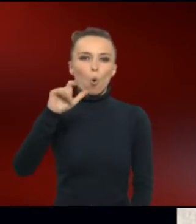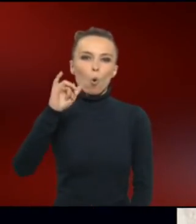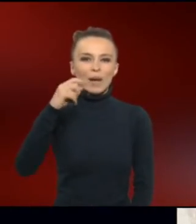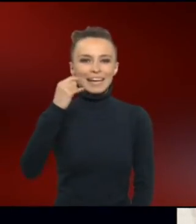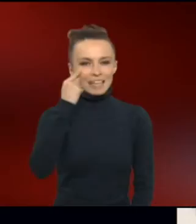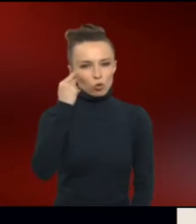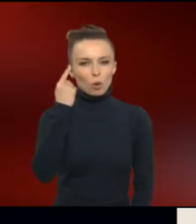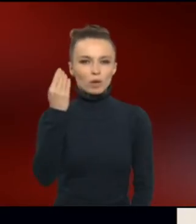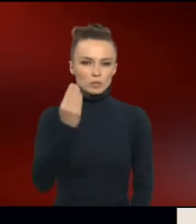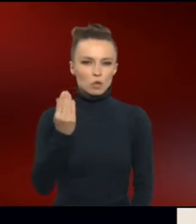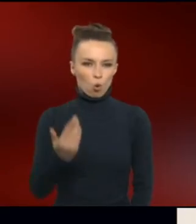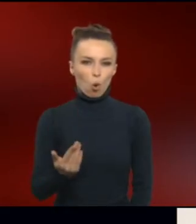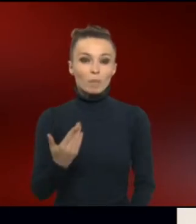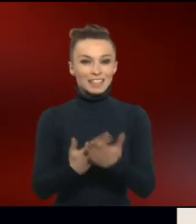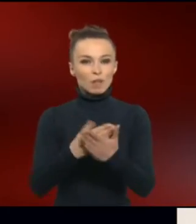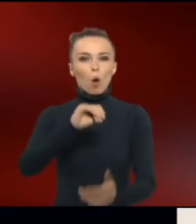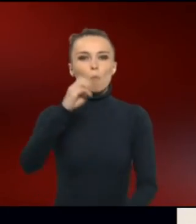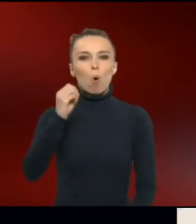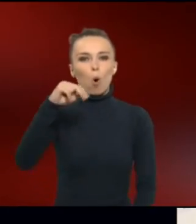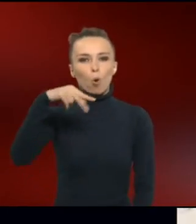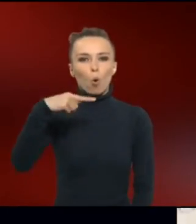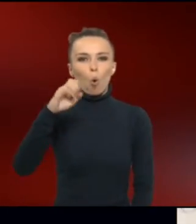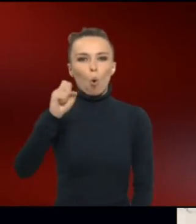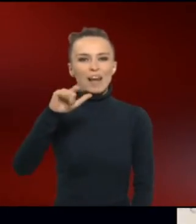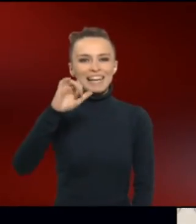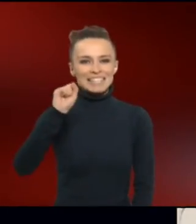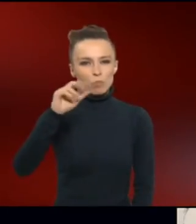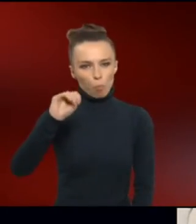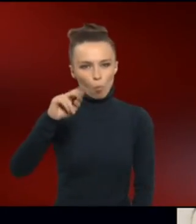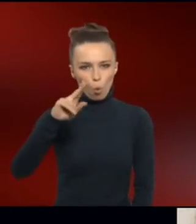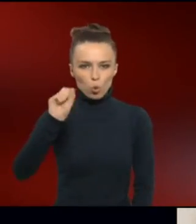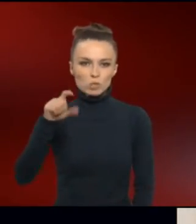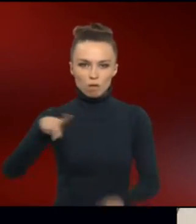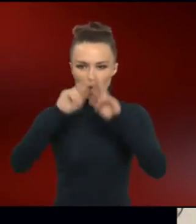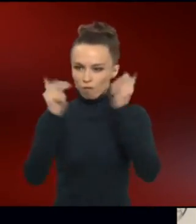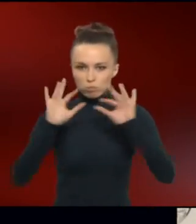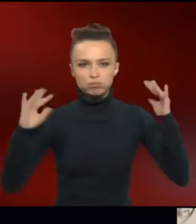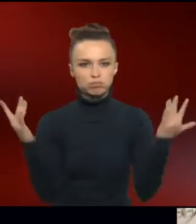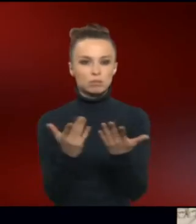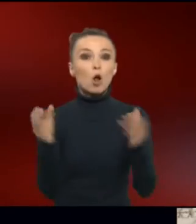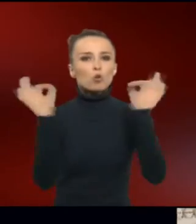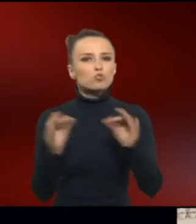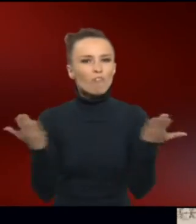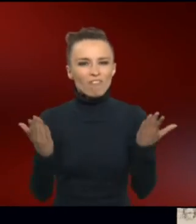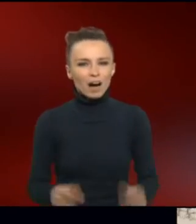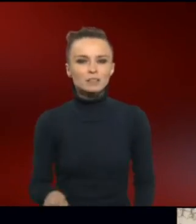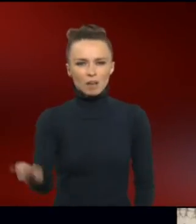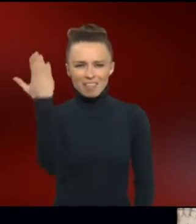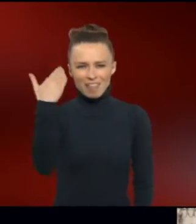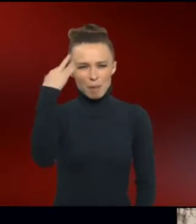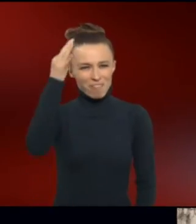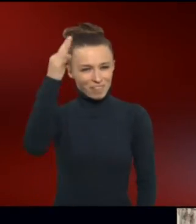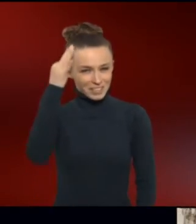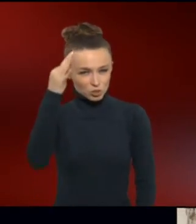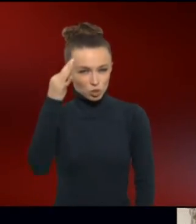So kam der Begriff Mongolismus in die Welt. Das Schlimme daran? Die damalige